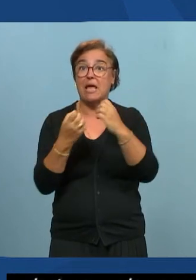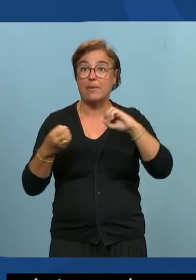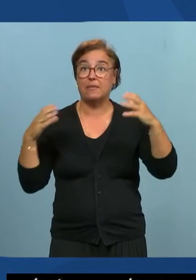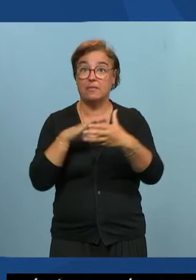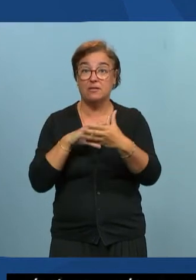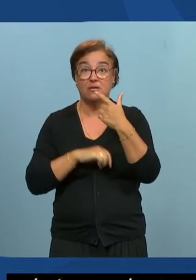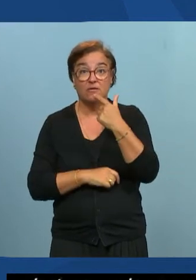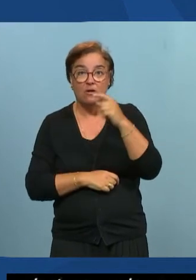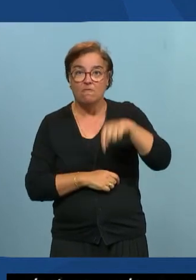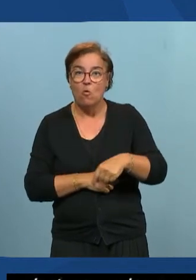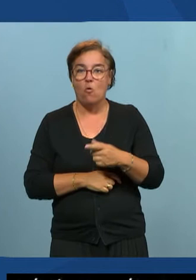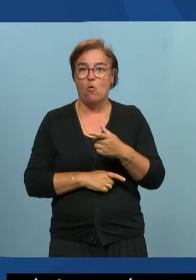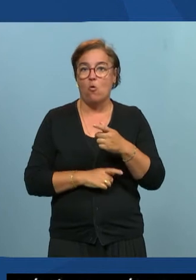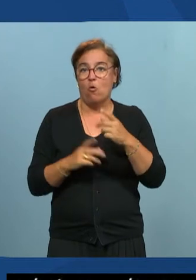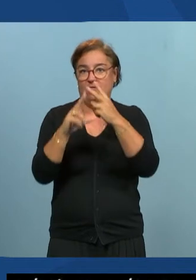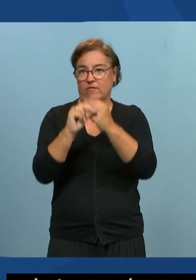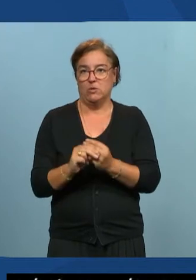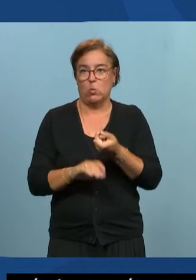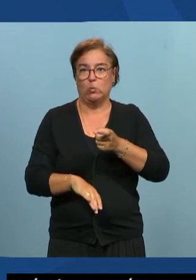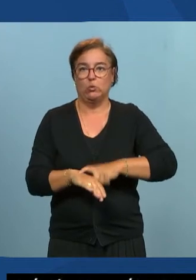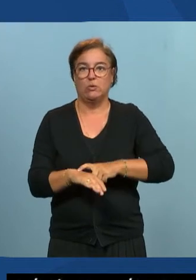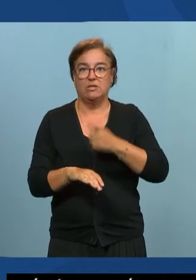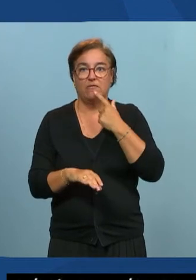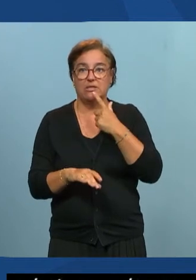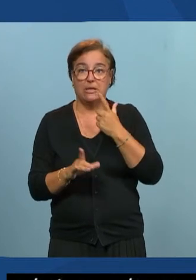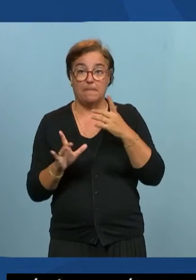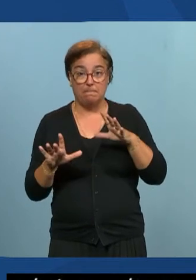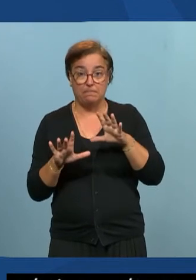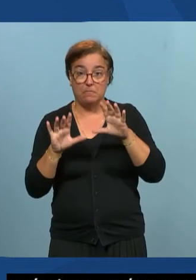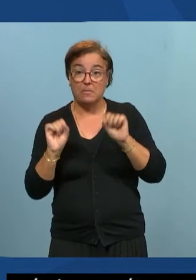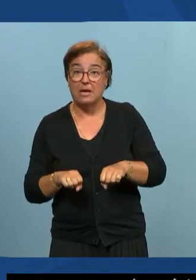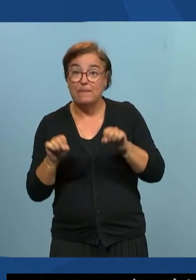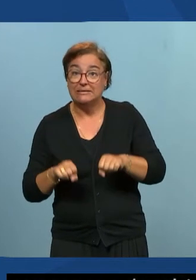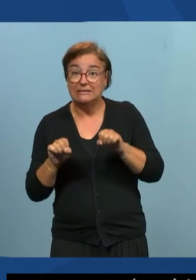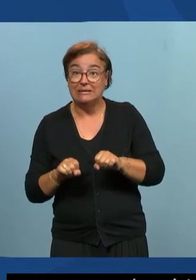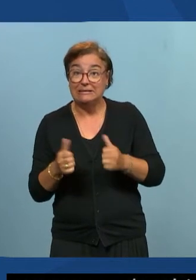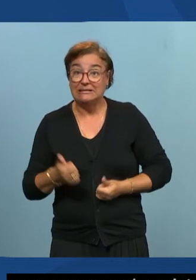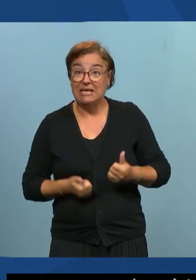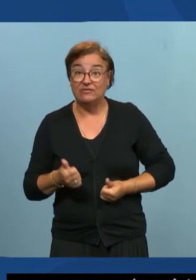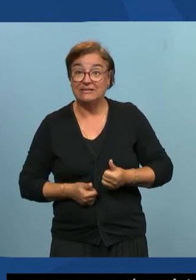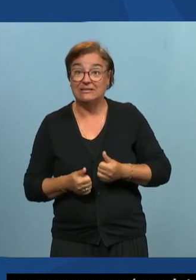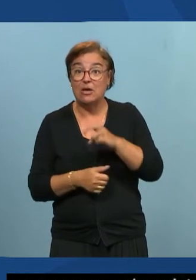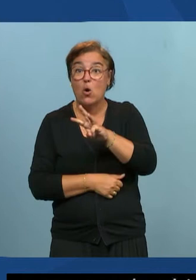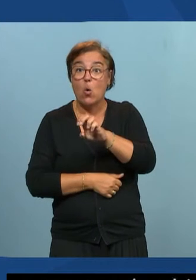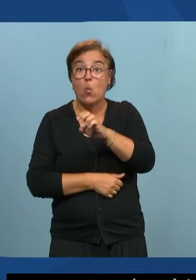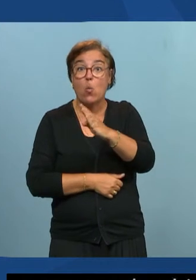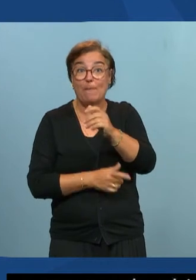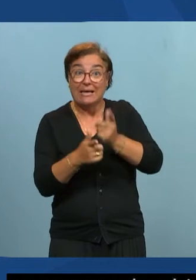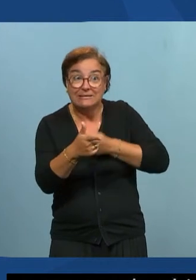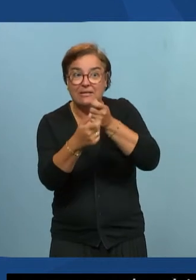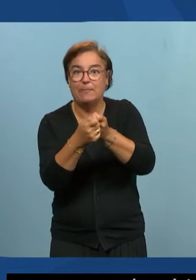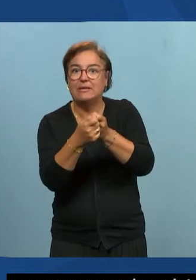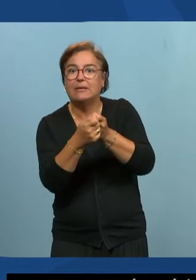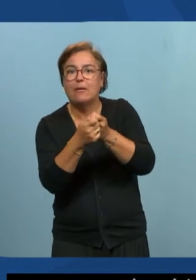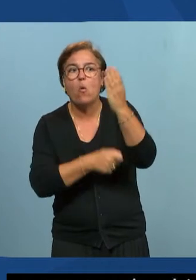on va poser une définition tout de suite, qui est l'aptitude d'un service web à satisfaire des exigences. Vous avez des exigences